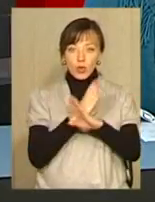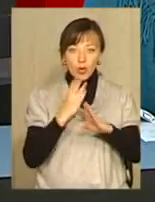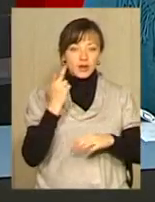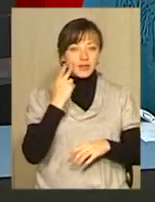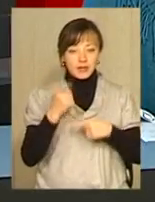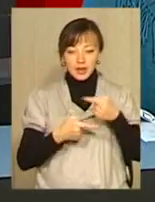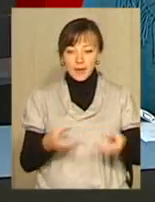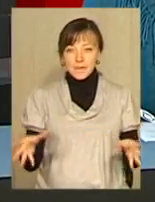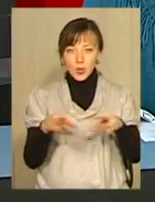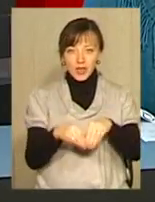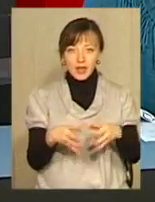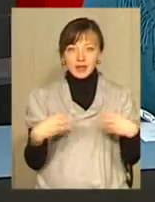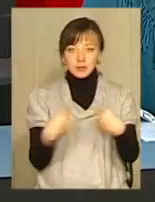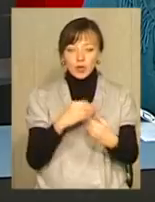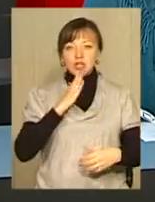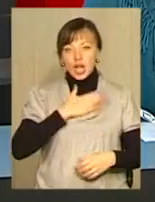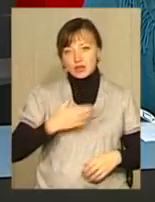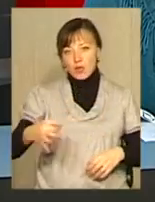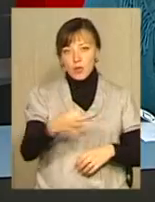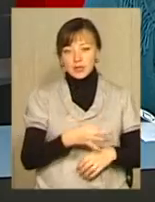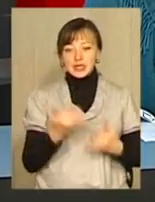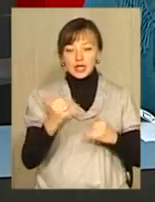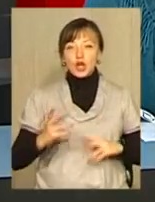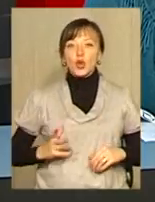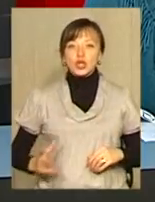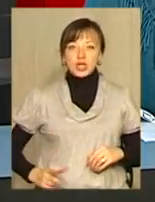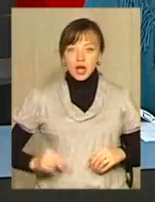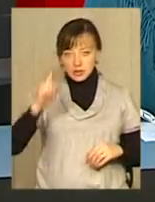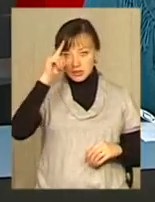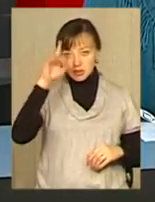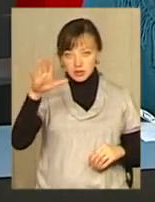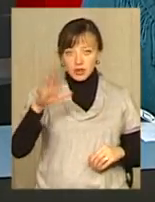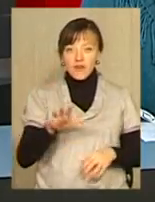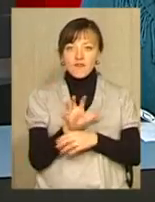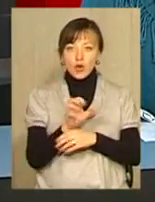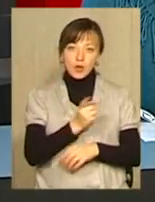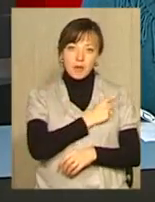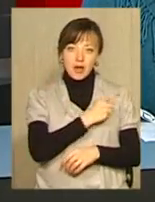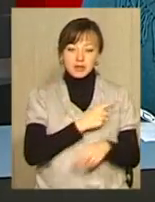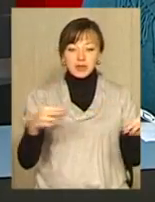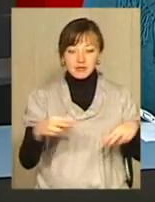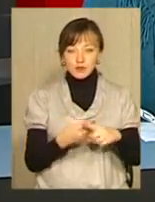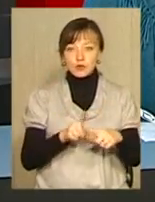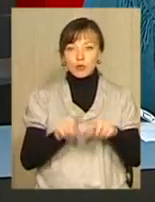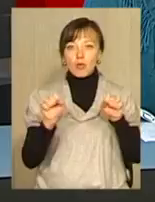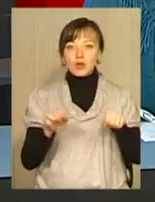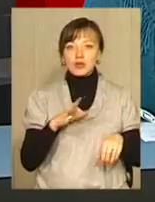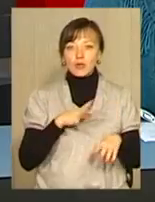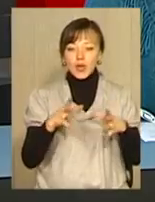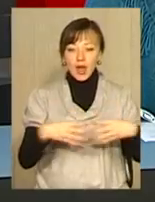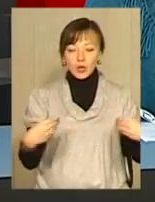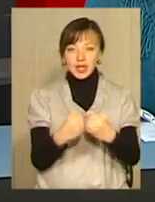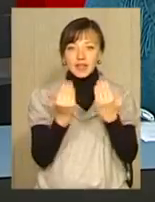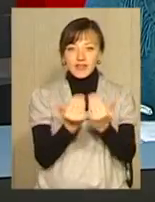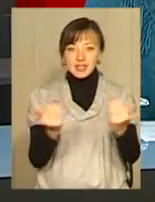поєднала мистецьку родину з нашим краєм. Нині вже й донька їхня, знаний у творчих колах, фото-майстер. Пересвідчитися в цьому можна було на родинній